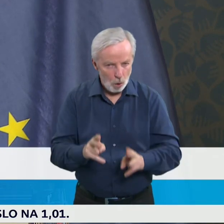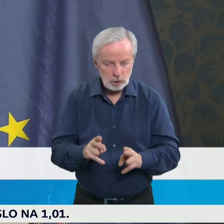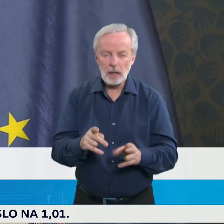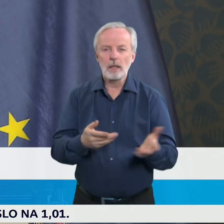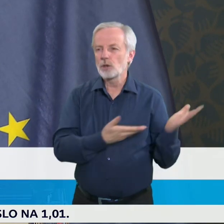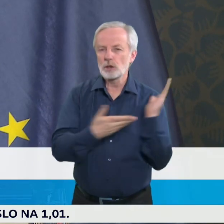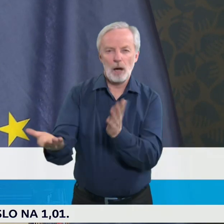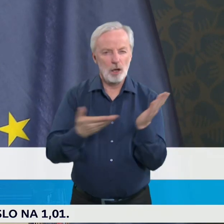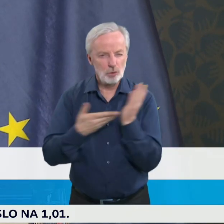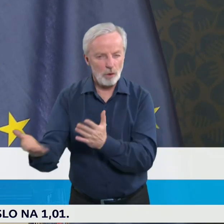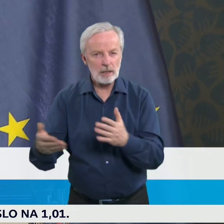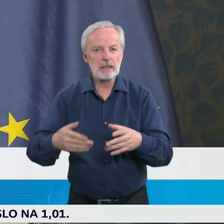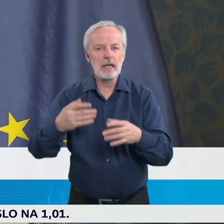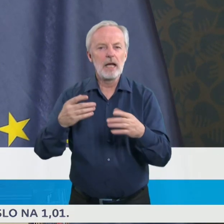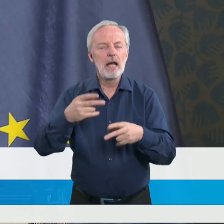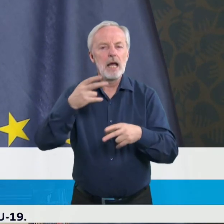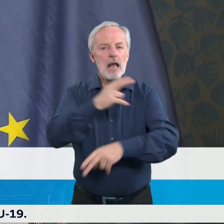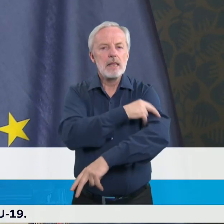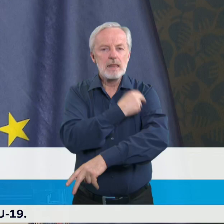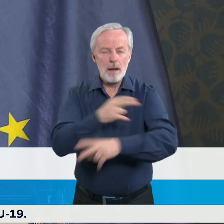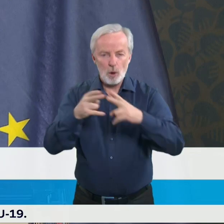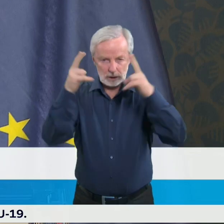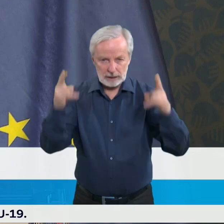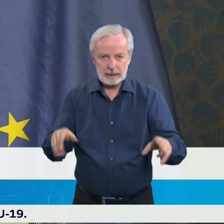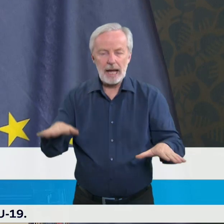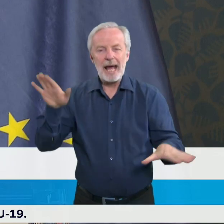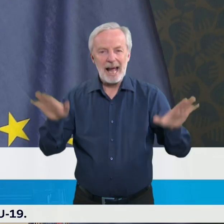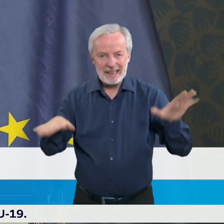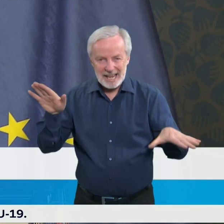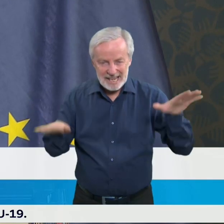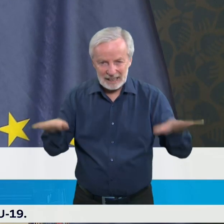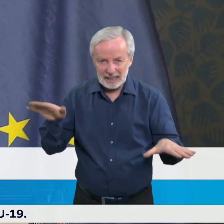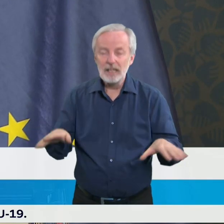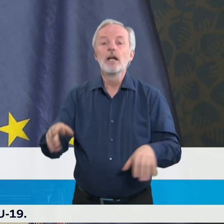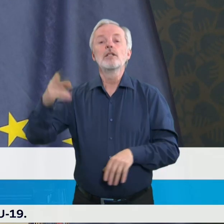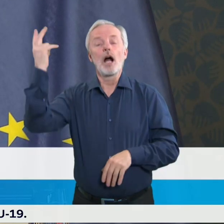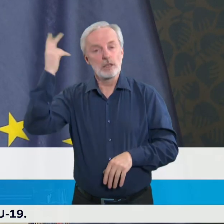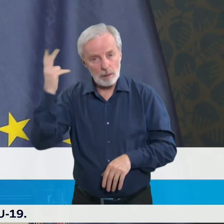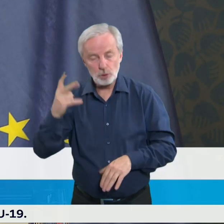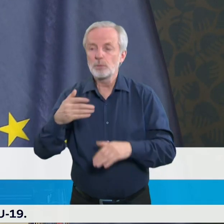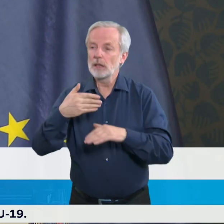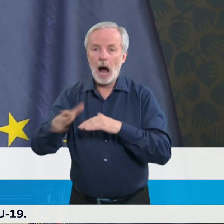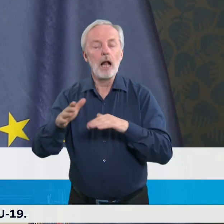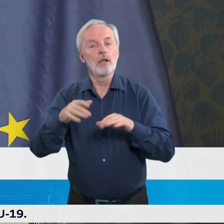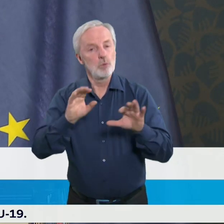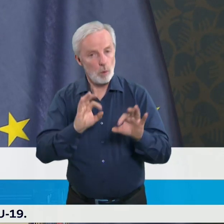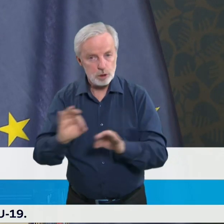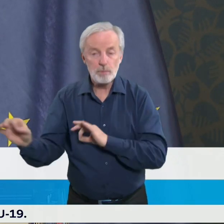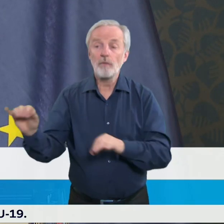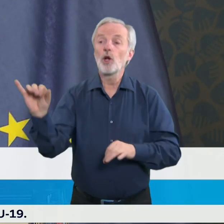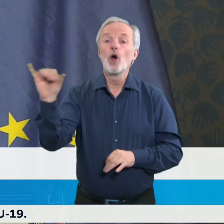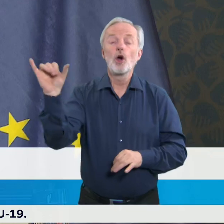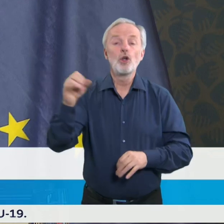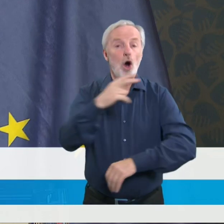rezerv se nadále budou k dispozici pro kapacity českých nemocnic a jakým způsobem